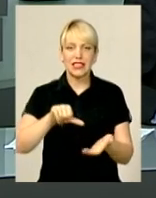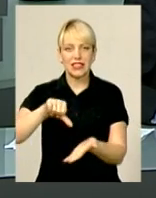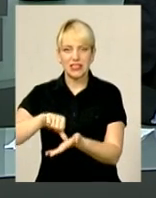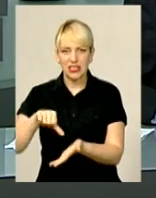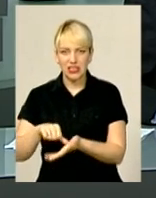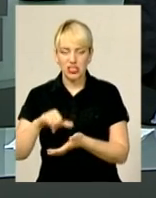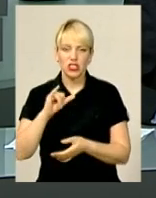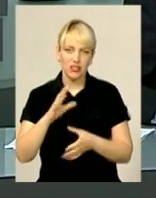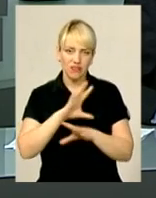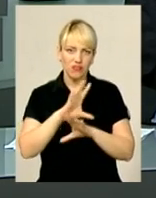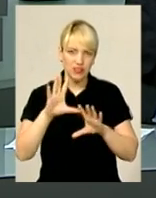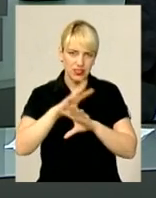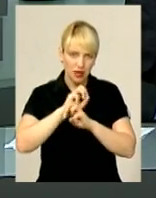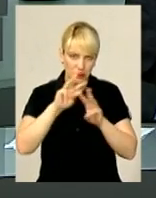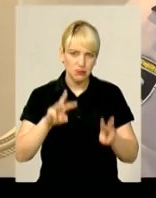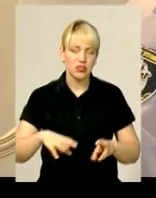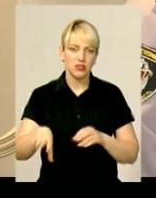забезпечені всім необхідним.